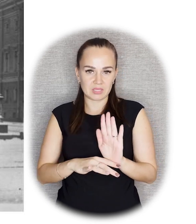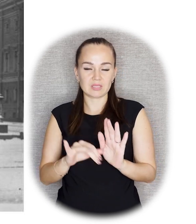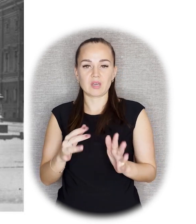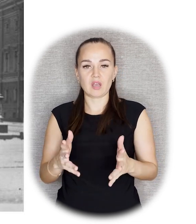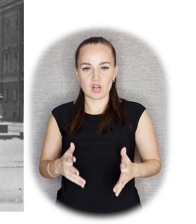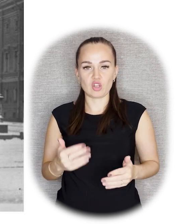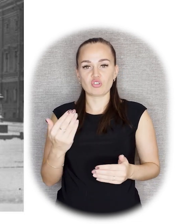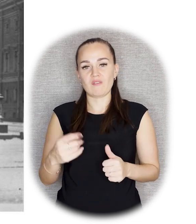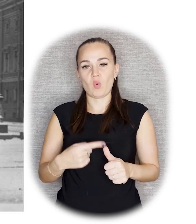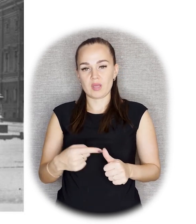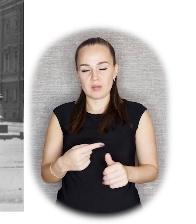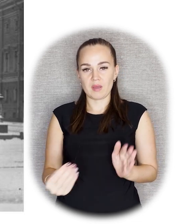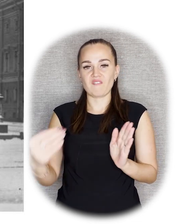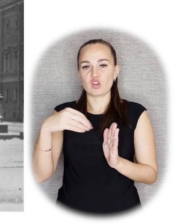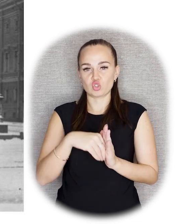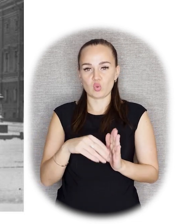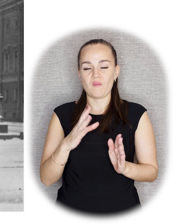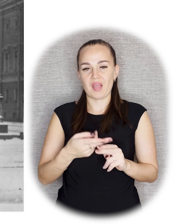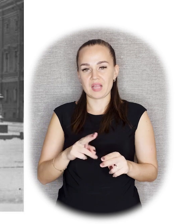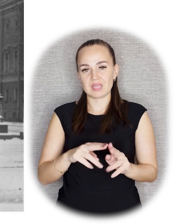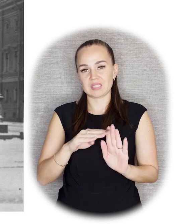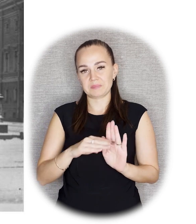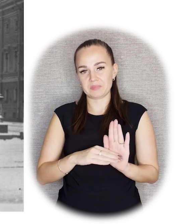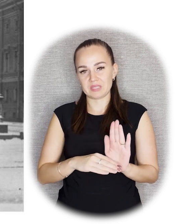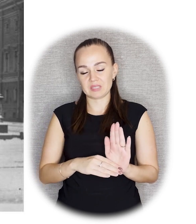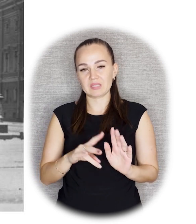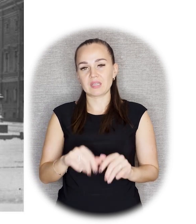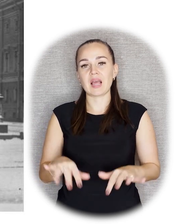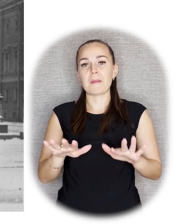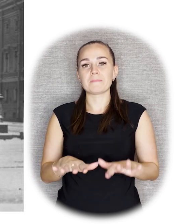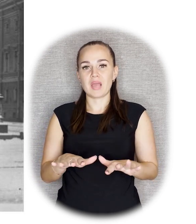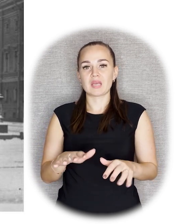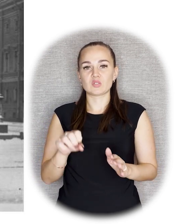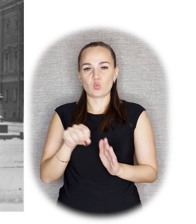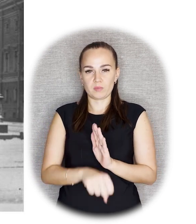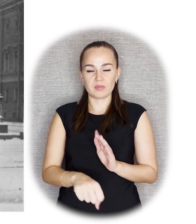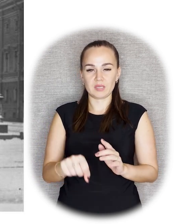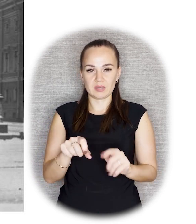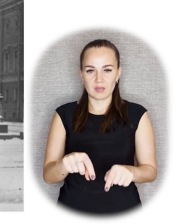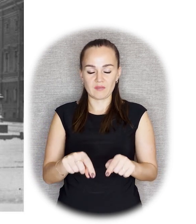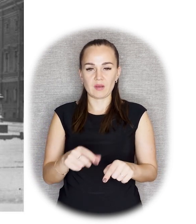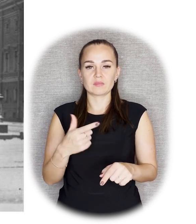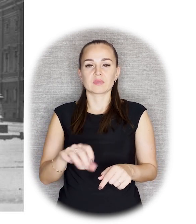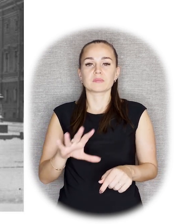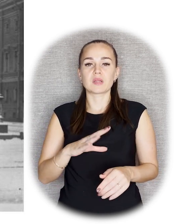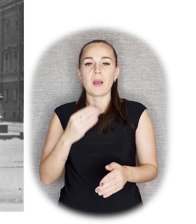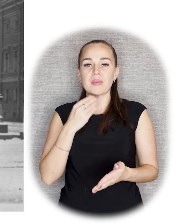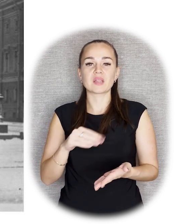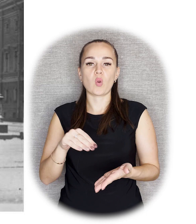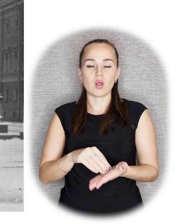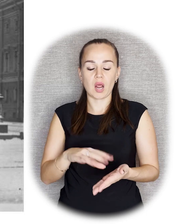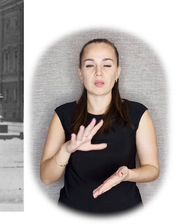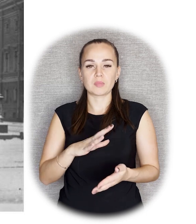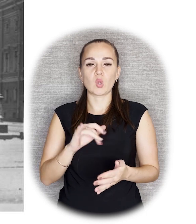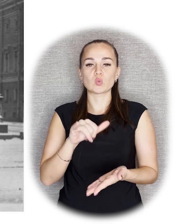конечно, в список вошло. Непосредственно на месте убийства Володарского, которое как раз произошло в Петрограде, был